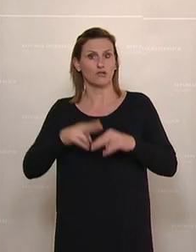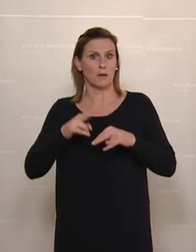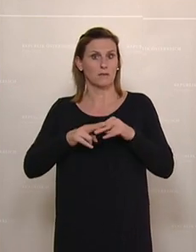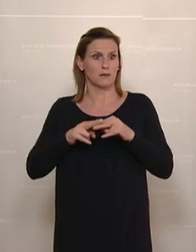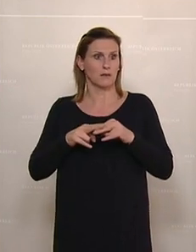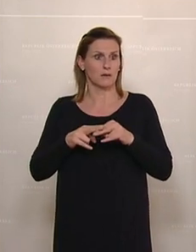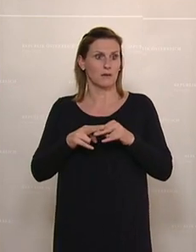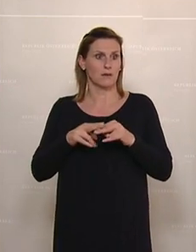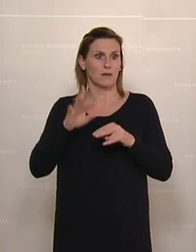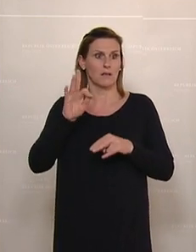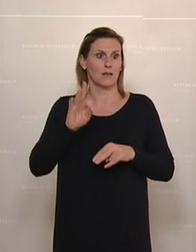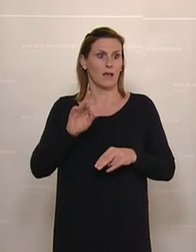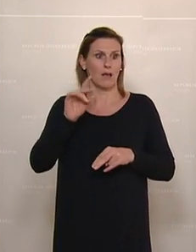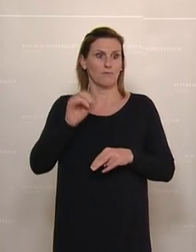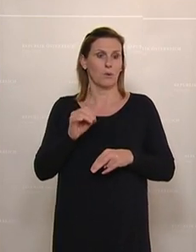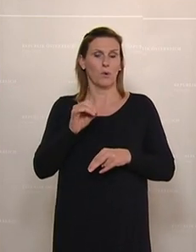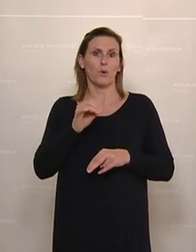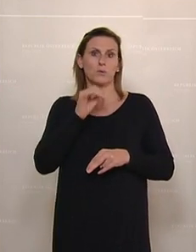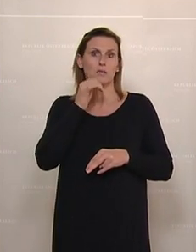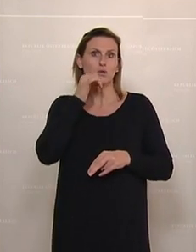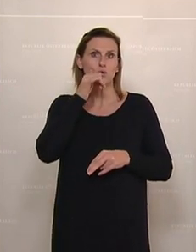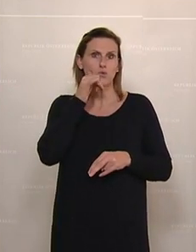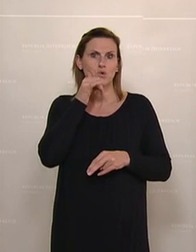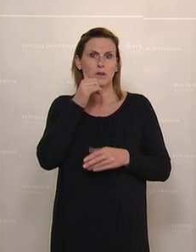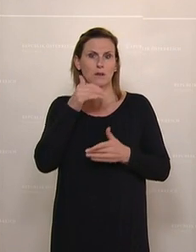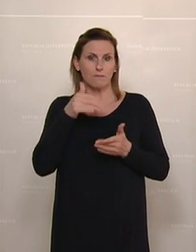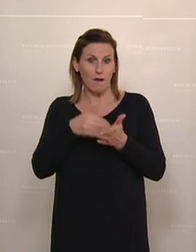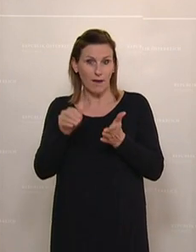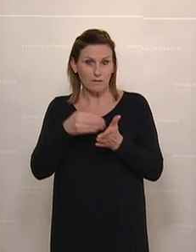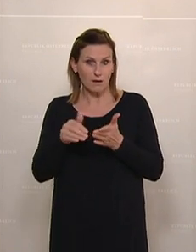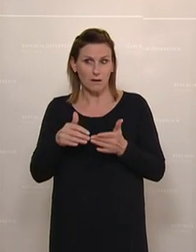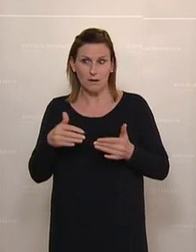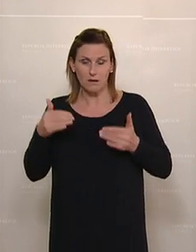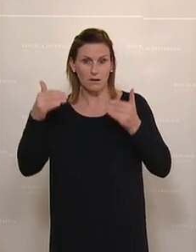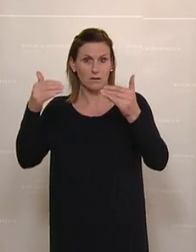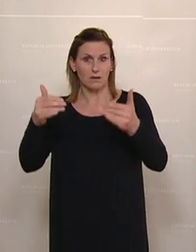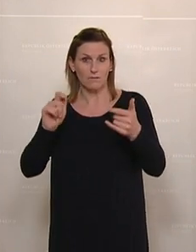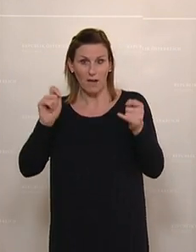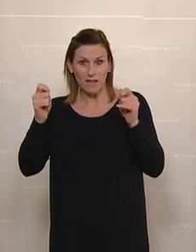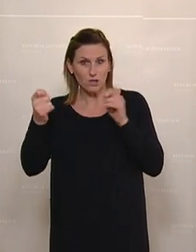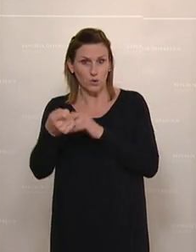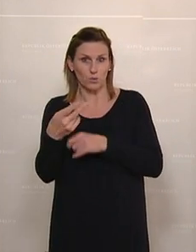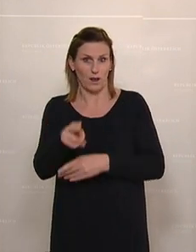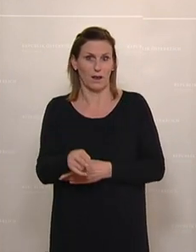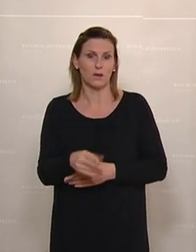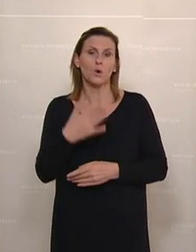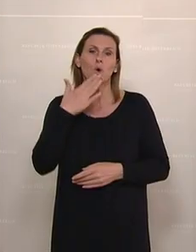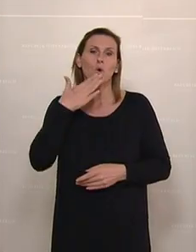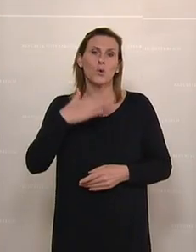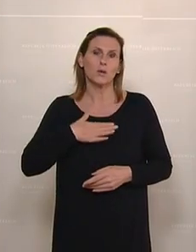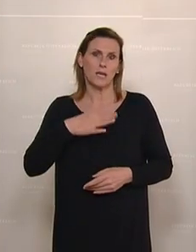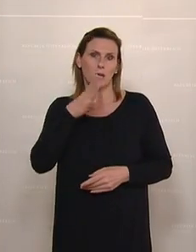mit der FPÖ noch mit den Grünen, seitdem in dieser Frage wirklich etwas weitergebracht. Und liebe Barbara Nessler,